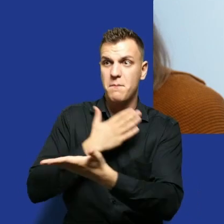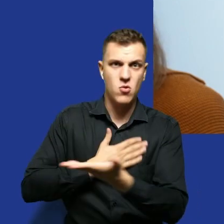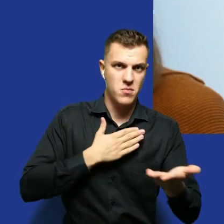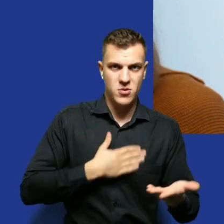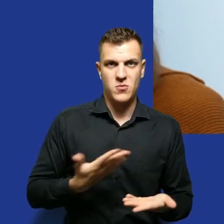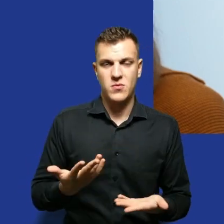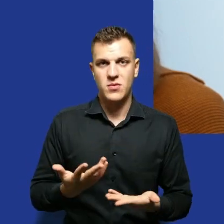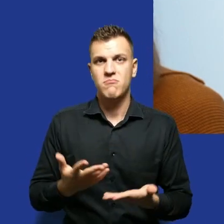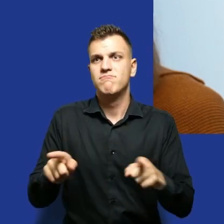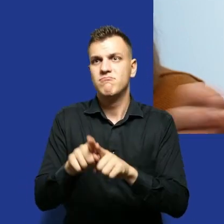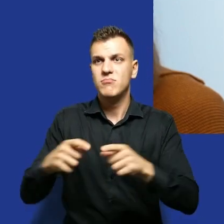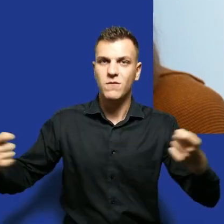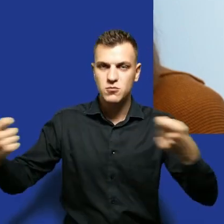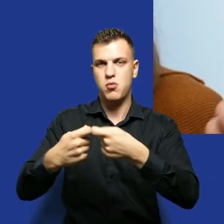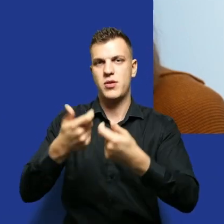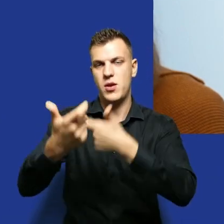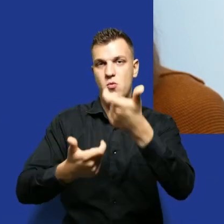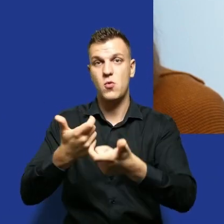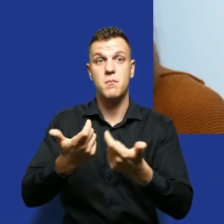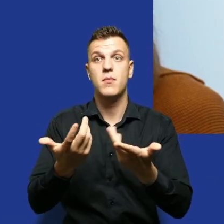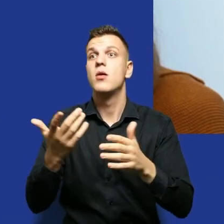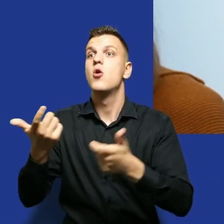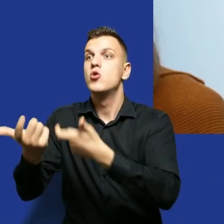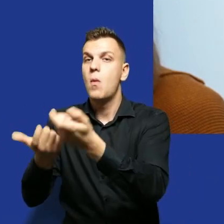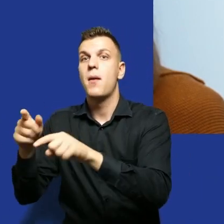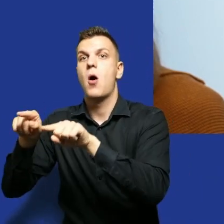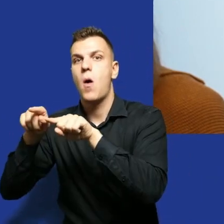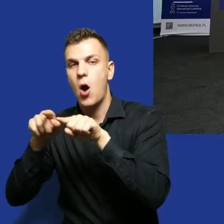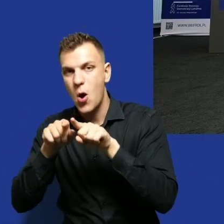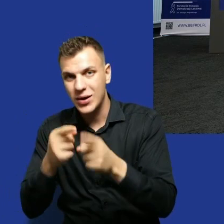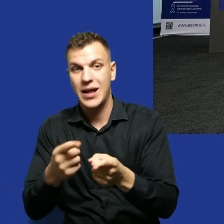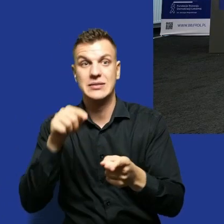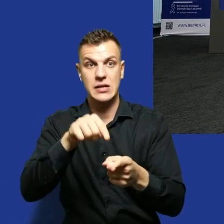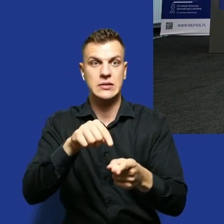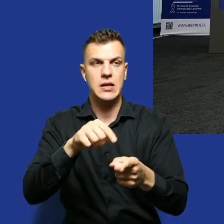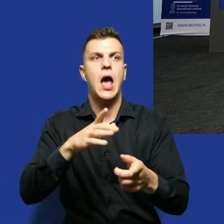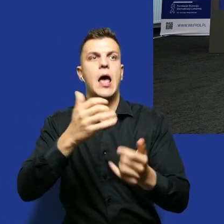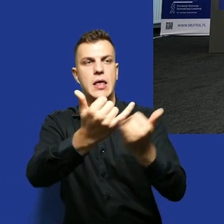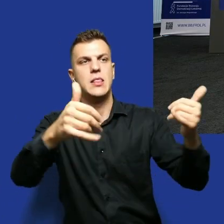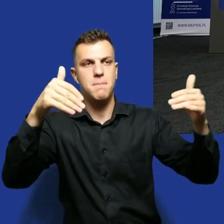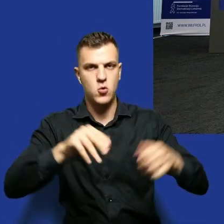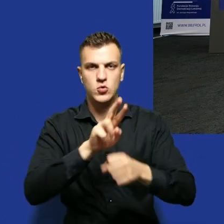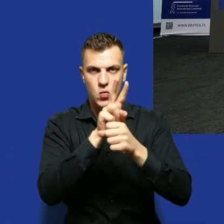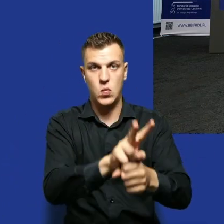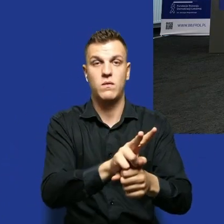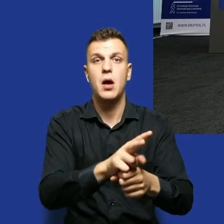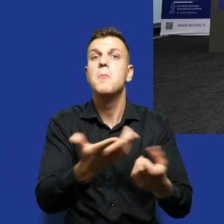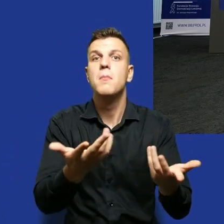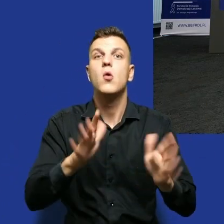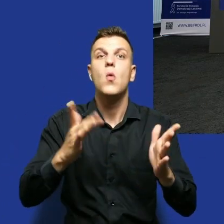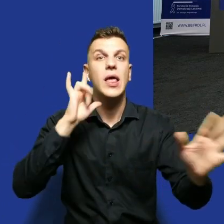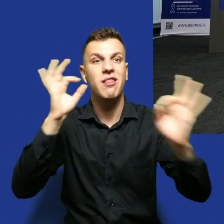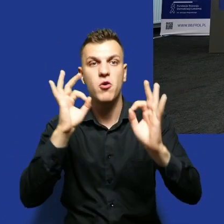jakaś wspólna odpowiedzialność, żeby budować organizacje, które są godne zaufania, czyli nie manipulują